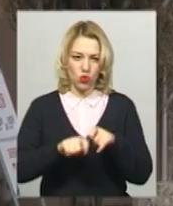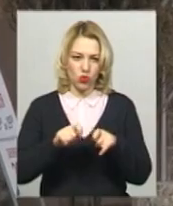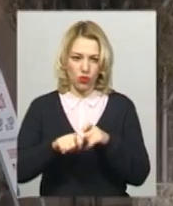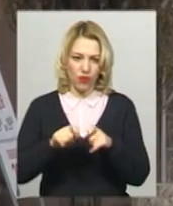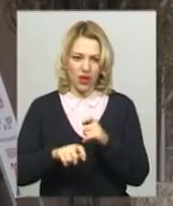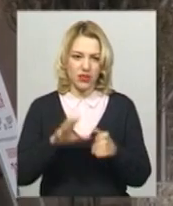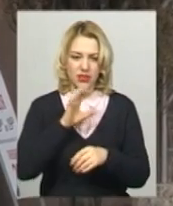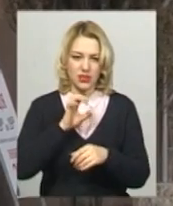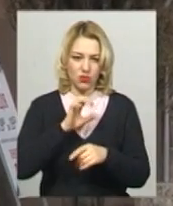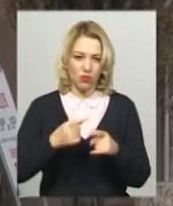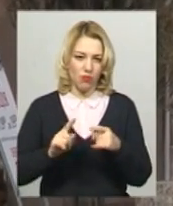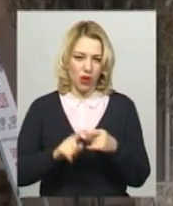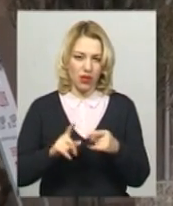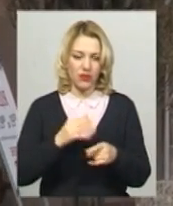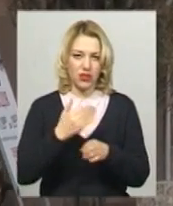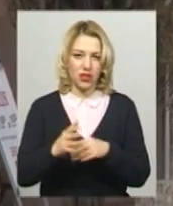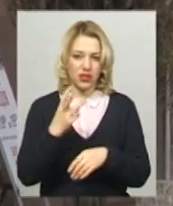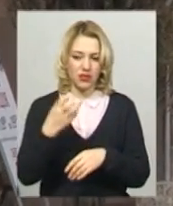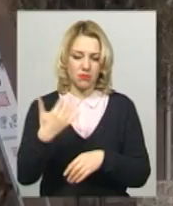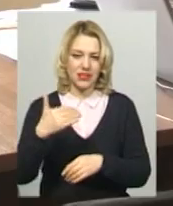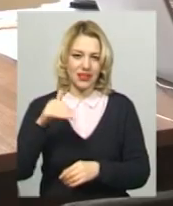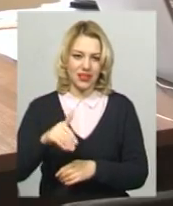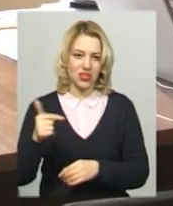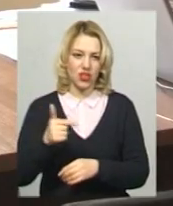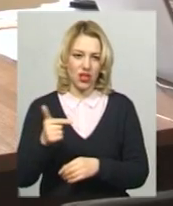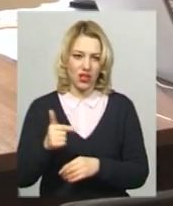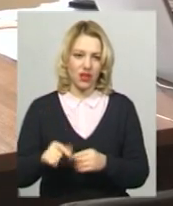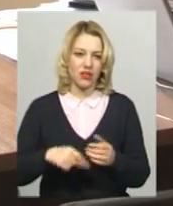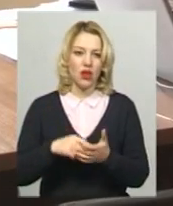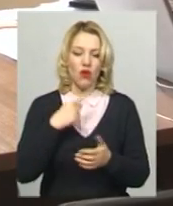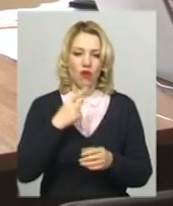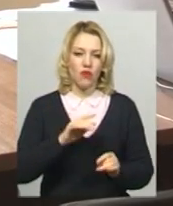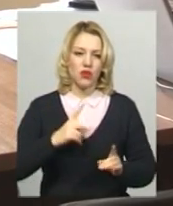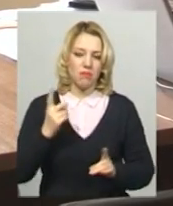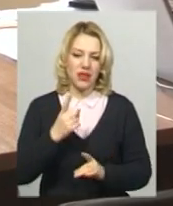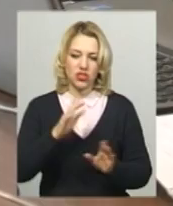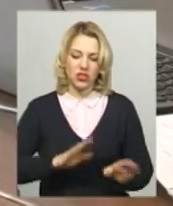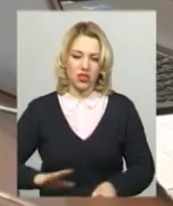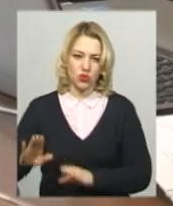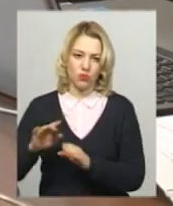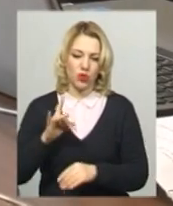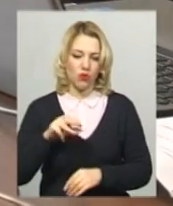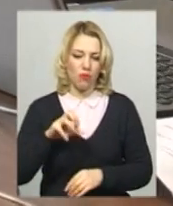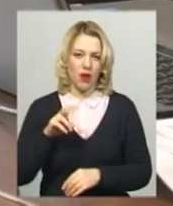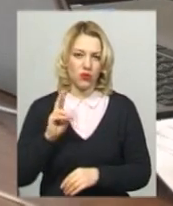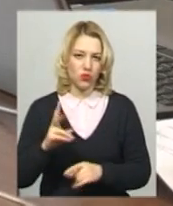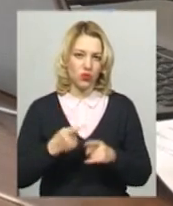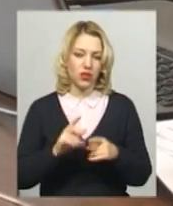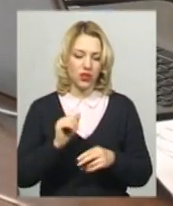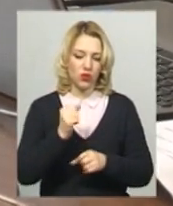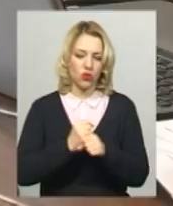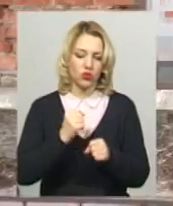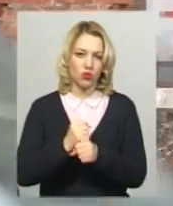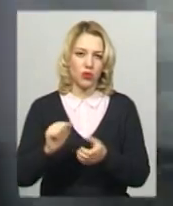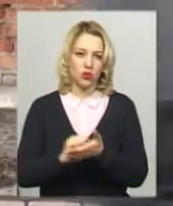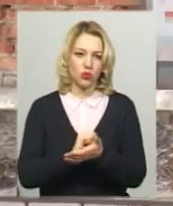міського бюджету виділяють 350 тисяч гривень в рік, говорить перший заступник міського голови Іван Романюк. Та додає, розробка документації для будівництва